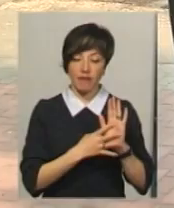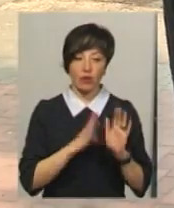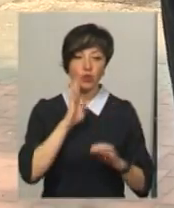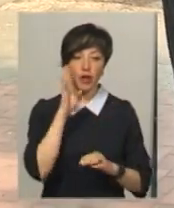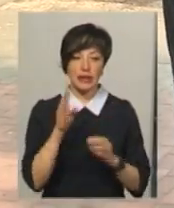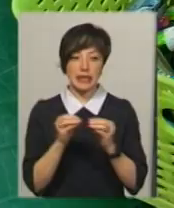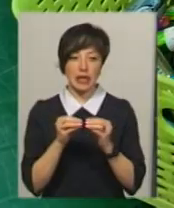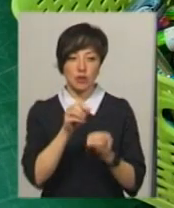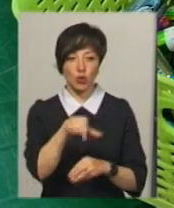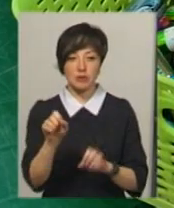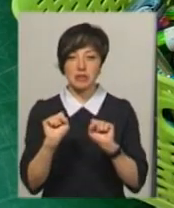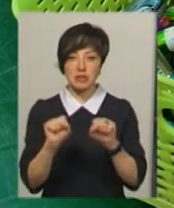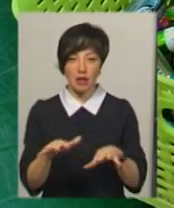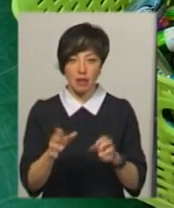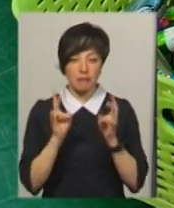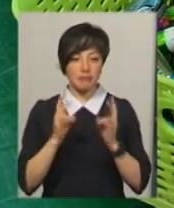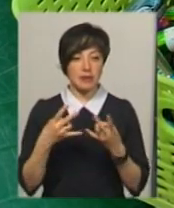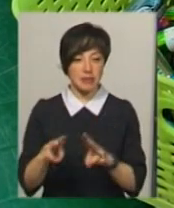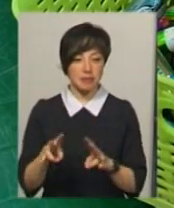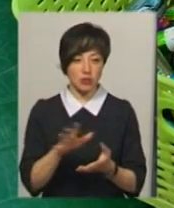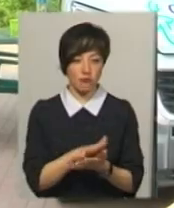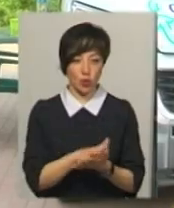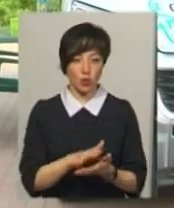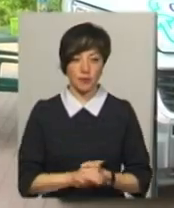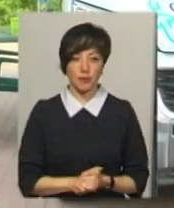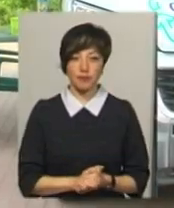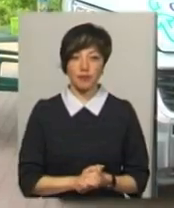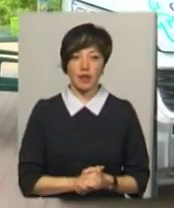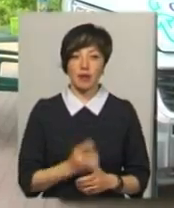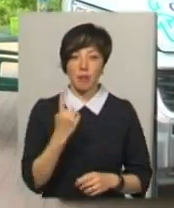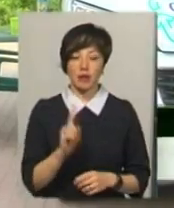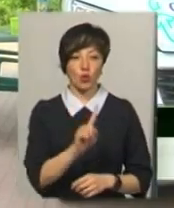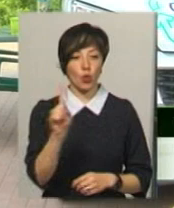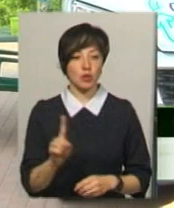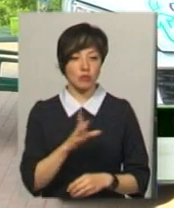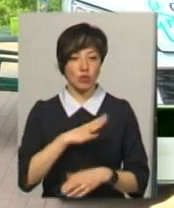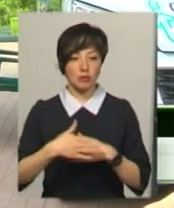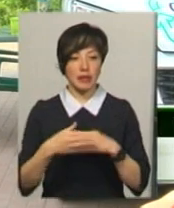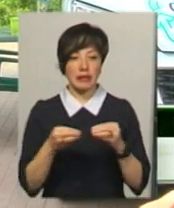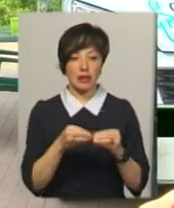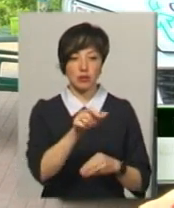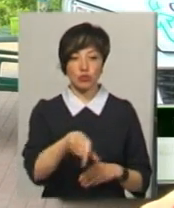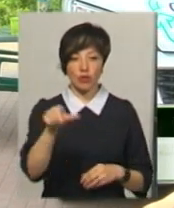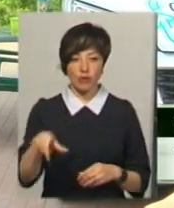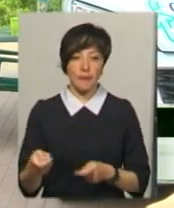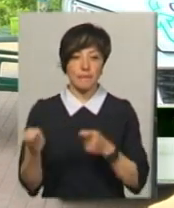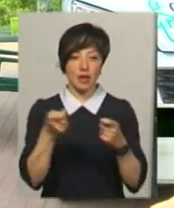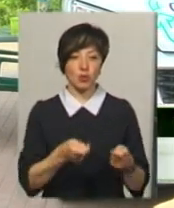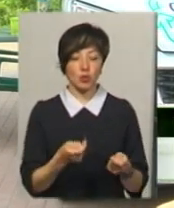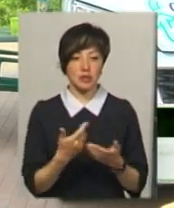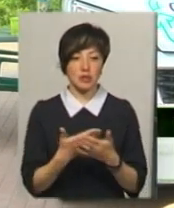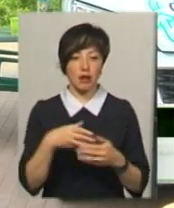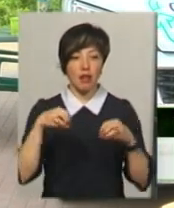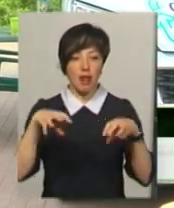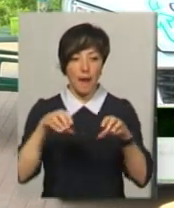ранку вже 10 осіб здали небезпечні відходи. За першу годину вже було приблизно чоловік 10. Приносять